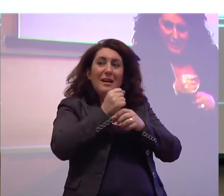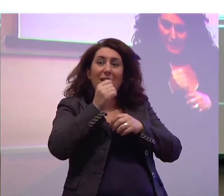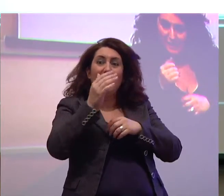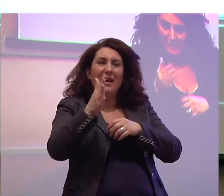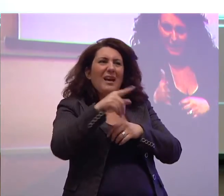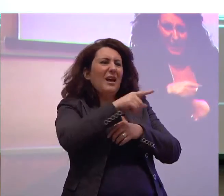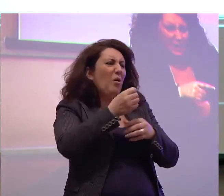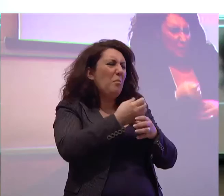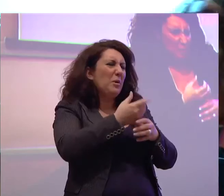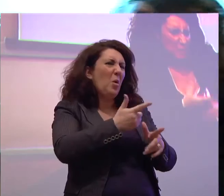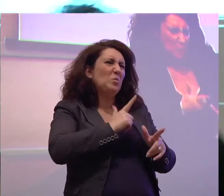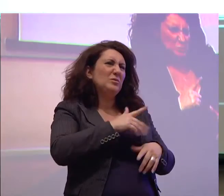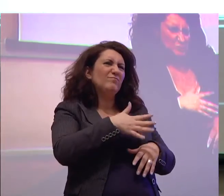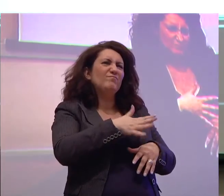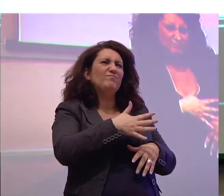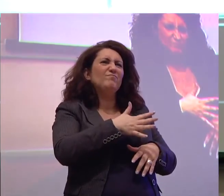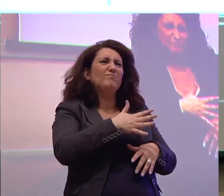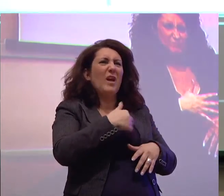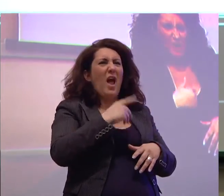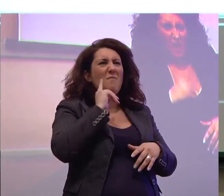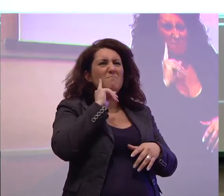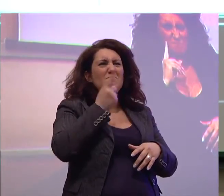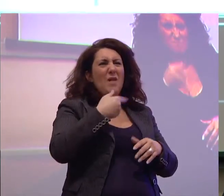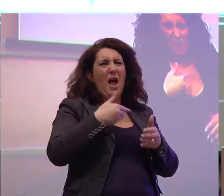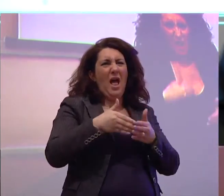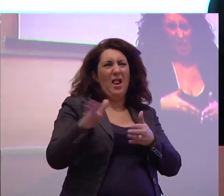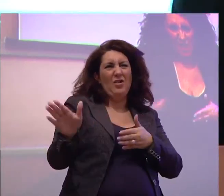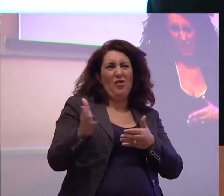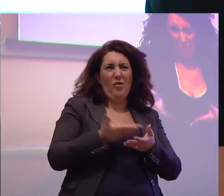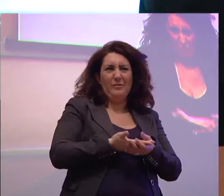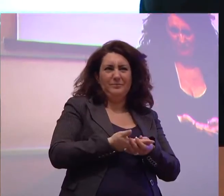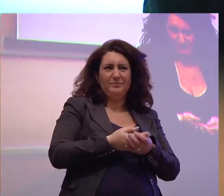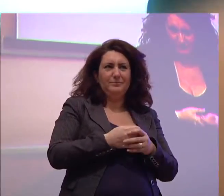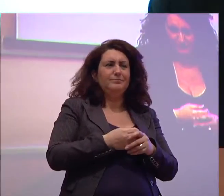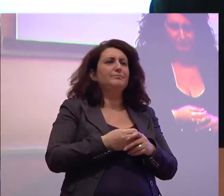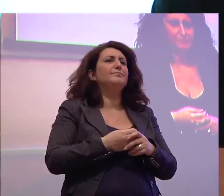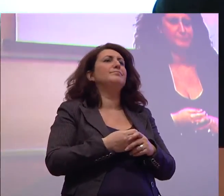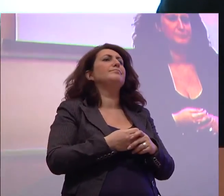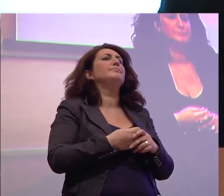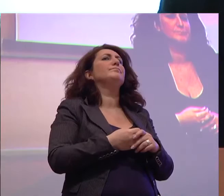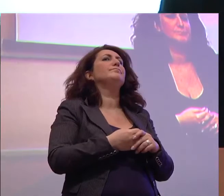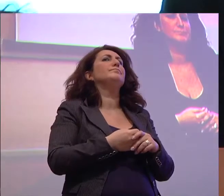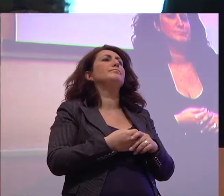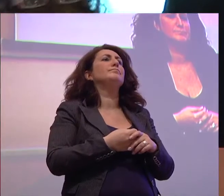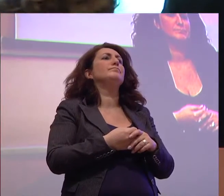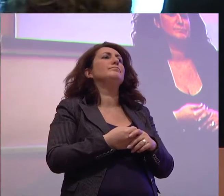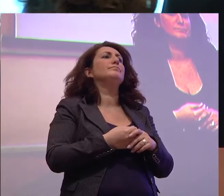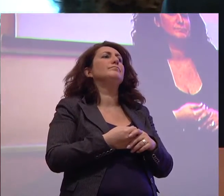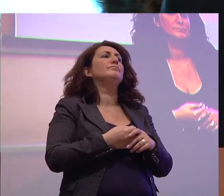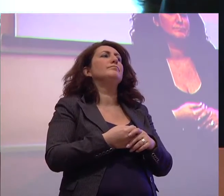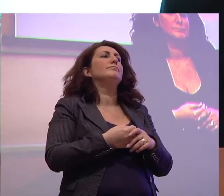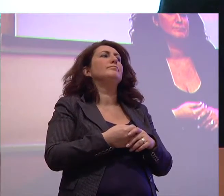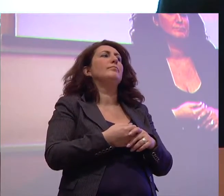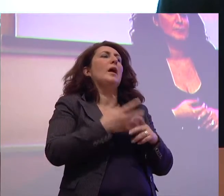produttive quanto le altre. Allora, come